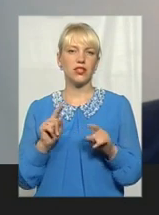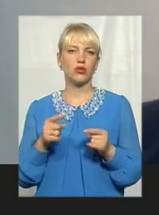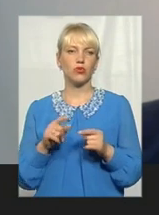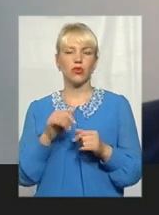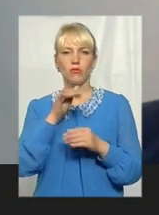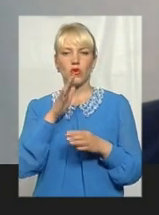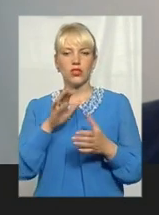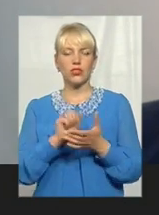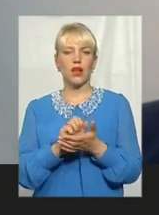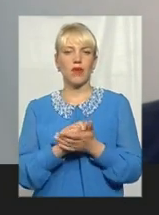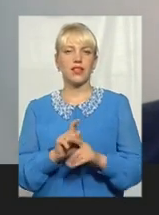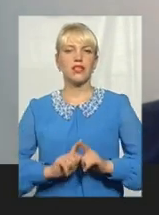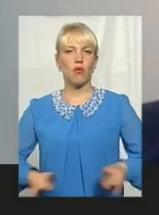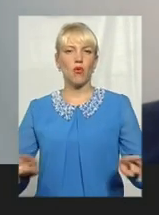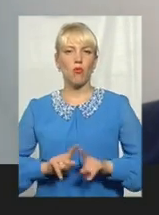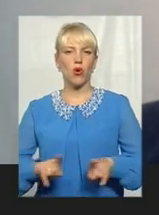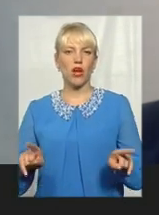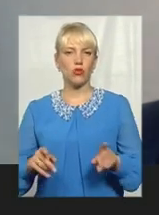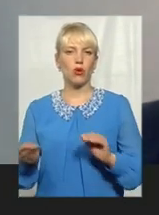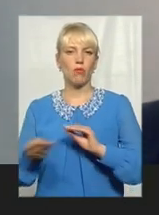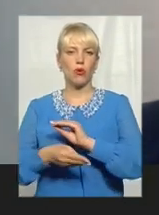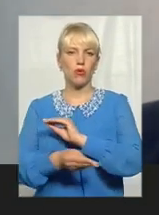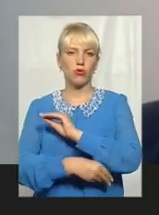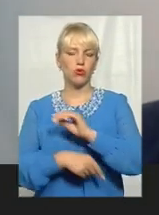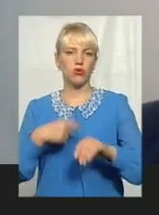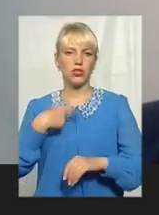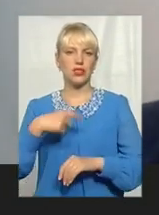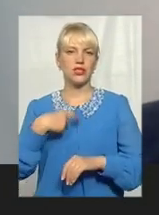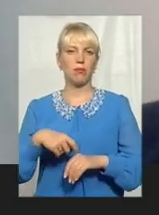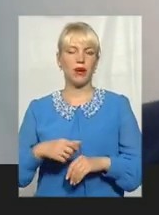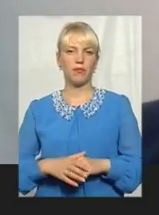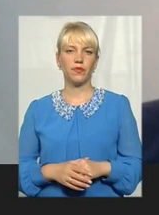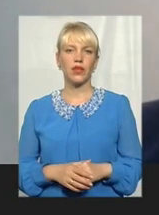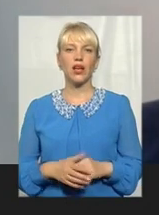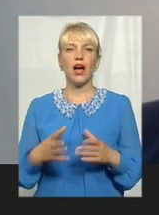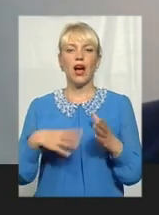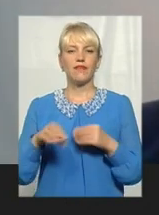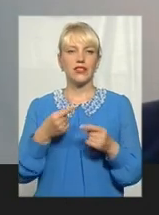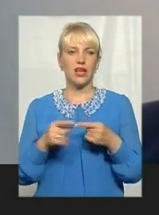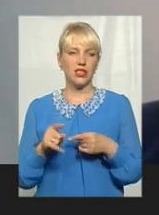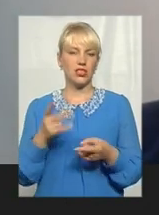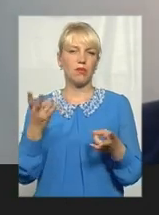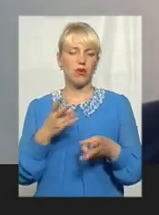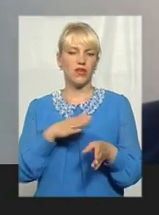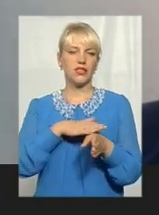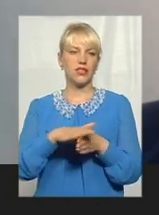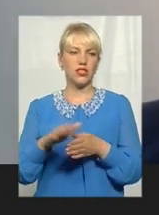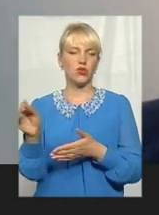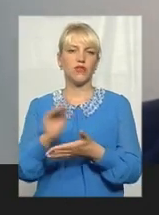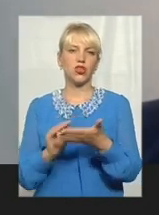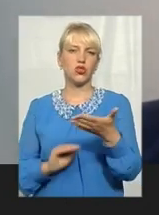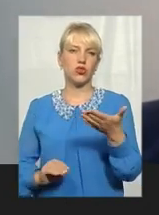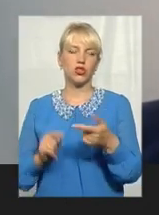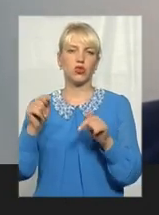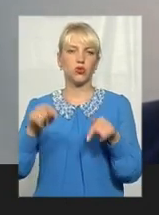може займатися пропагандою, пропагандуючи себе хорошу, і щасливу. Все решта мають зійснювати журналісти. І